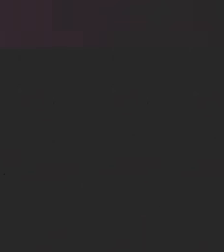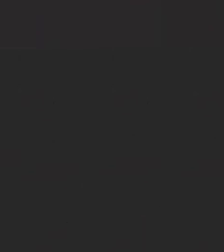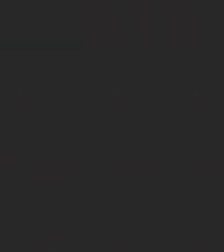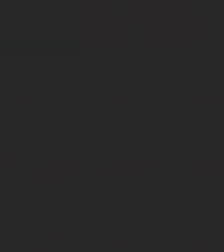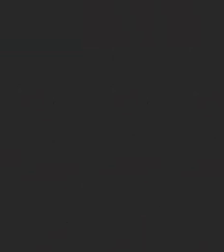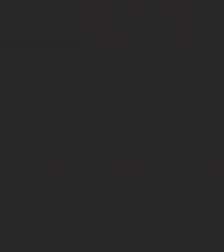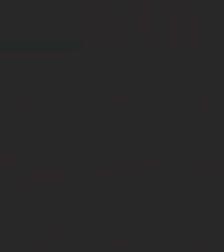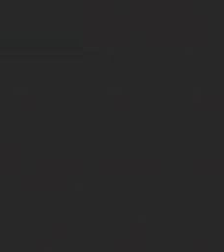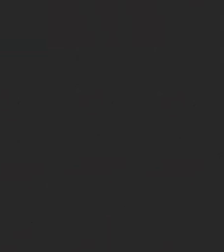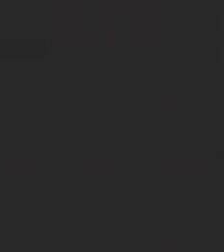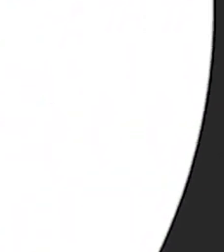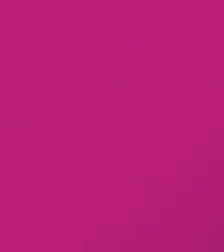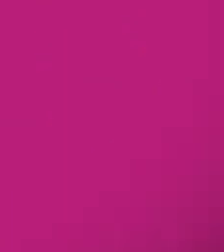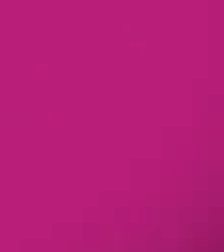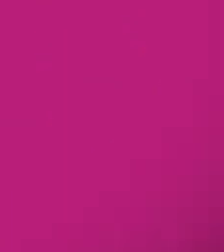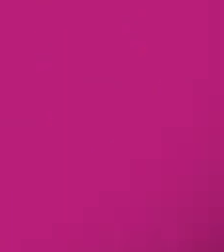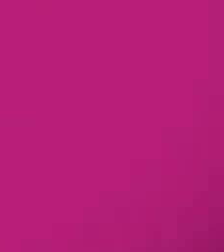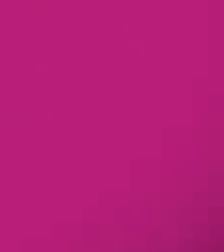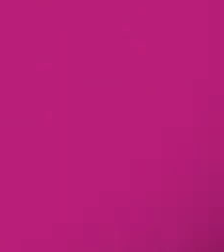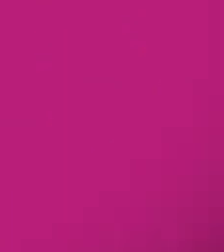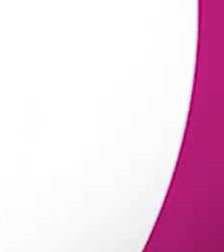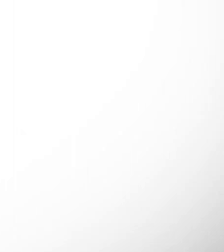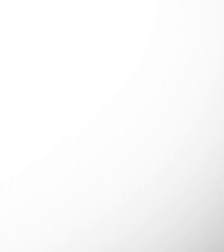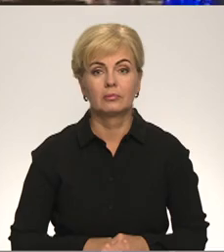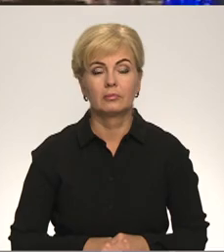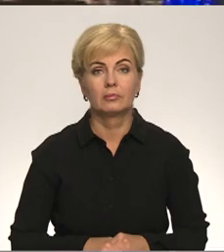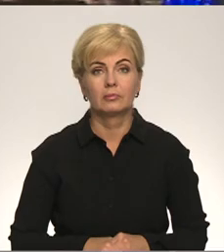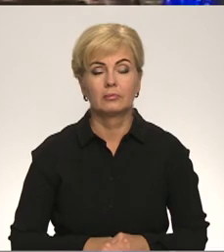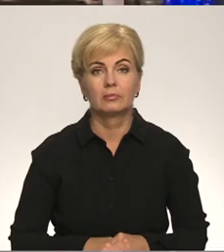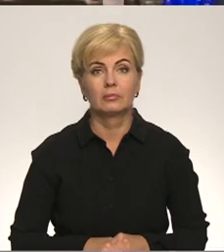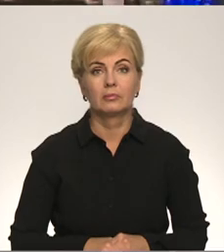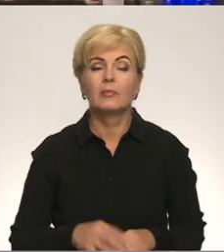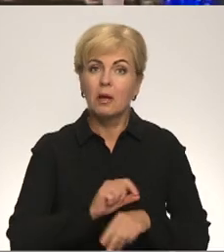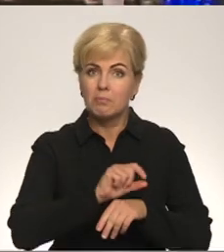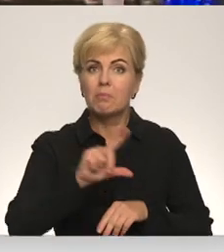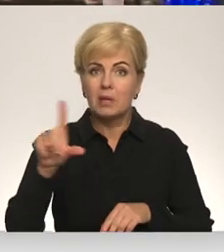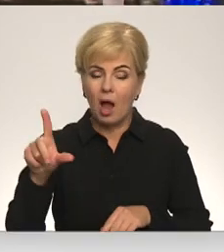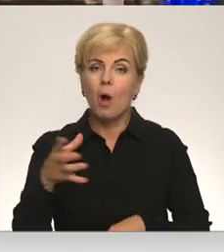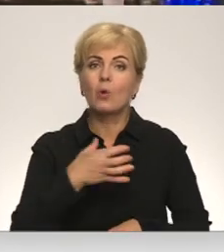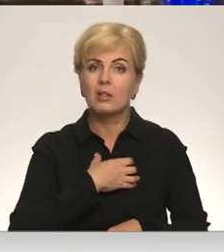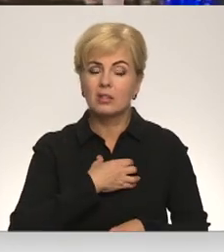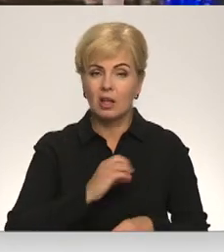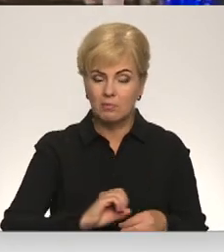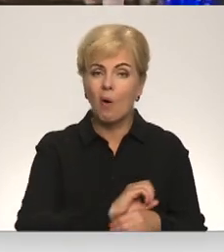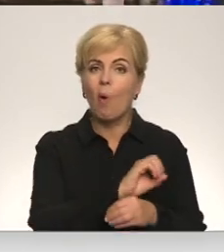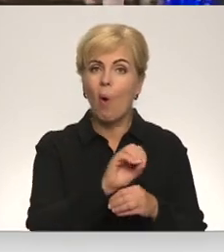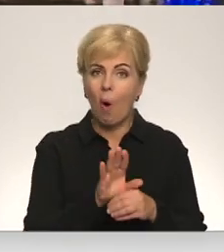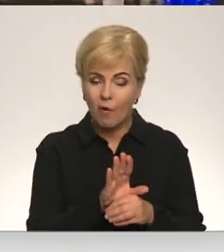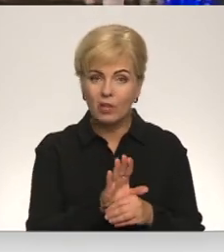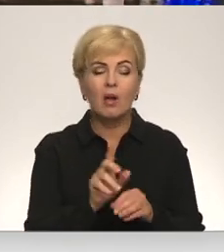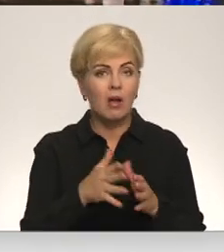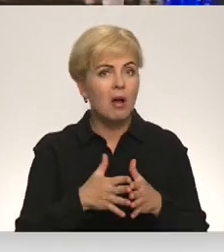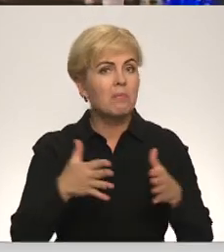Re, visi ēters ir te! Pieaugotēs saslimstībai ar Covid-19 un